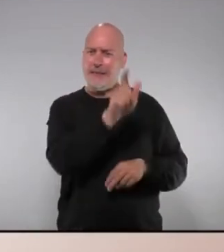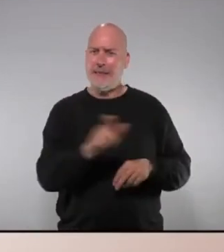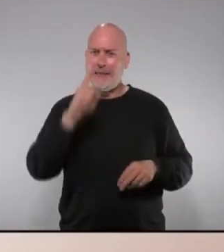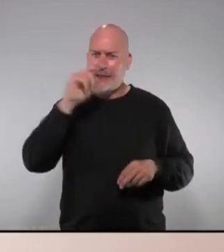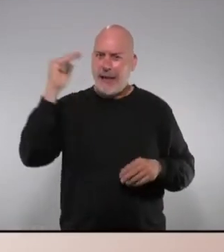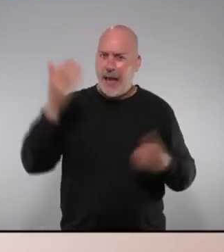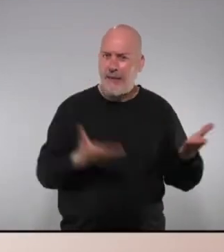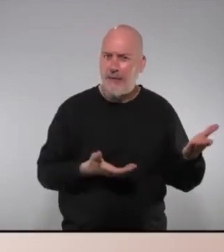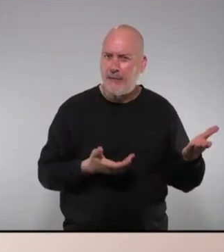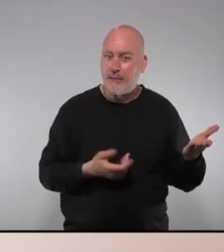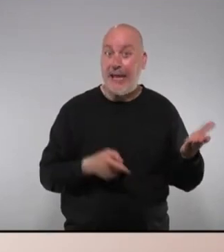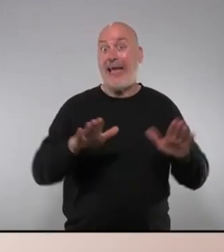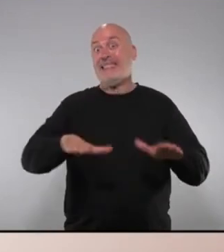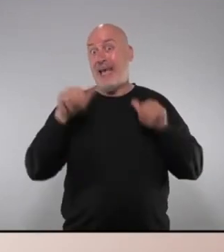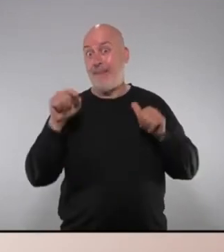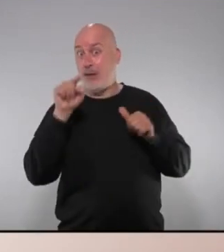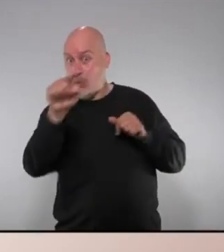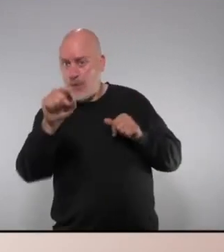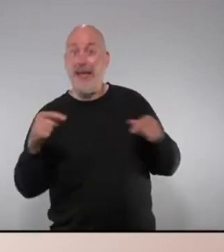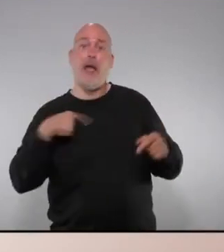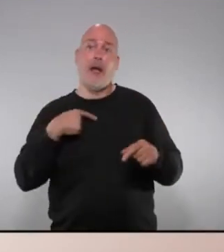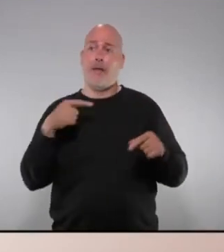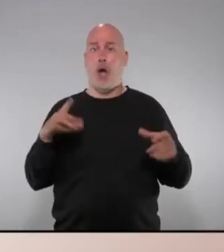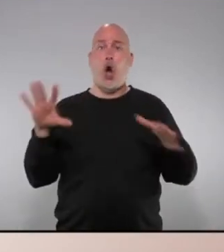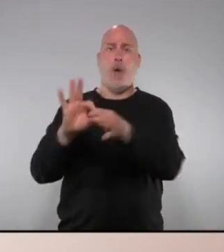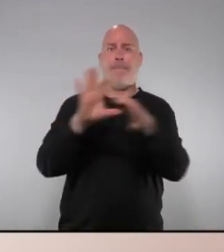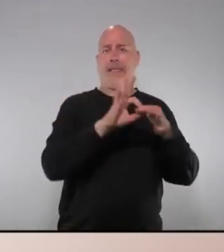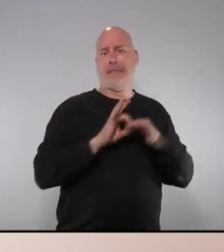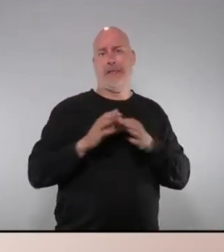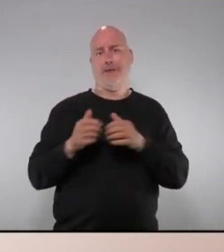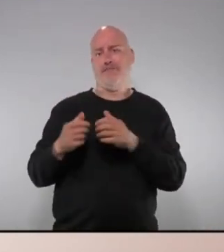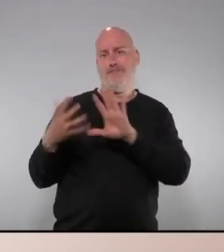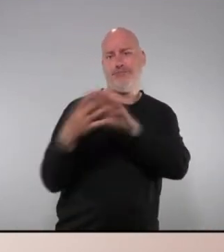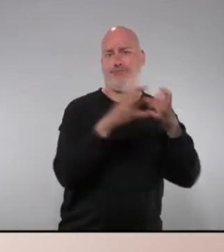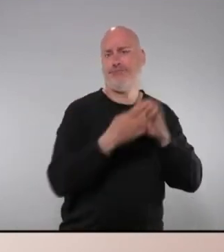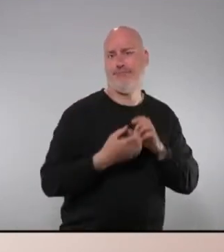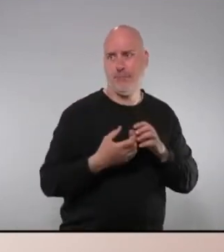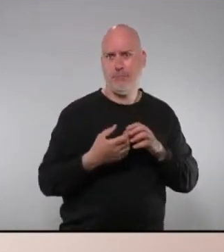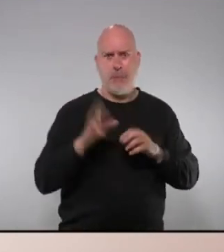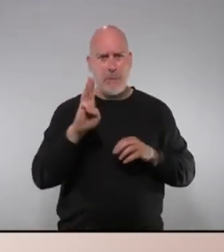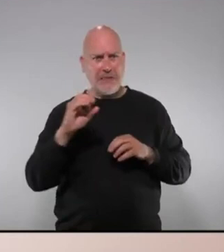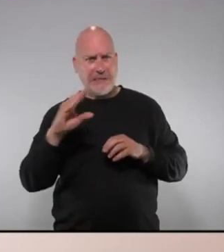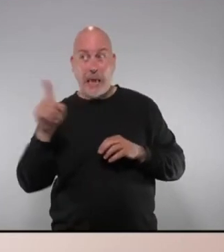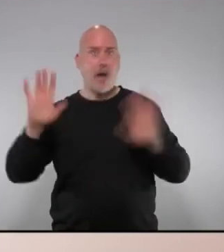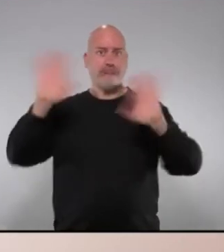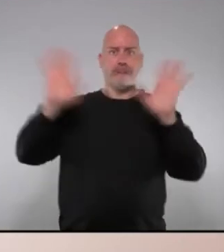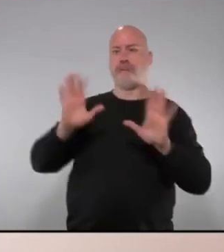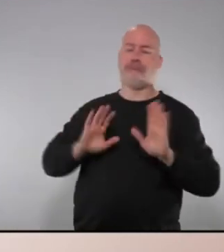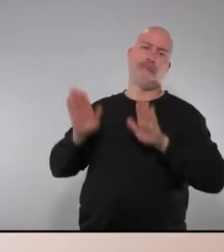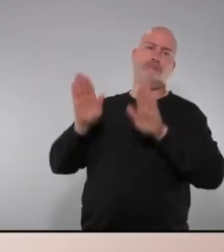Tret de vostès i els seus còmplices ni tan sols socis de govern. Per què el Partit Socialista s'apunta a frenar una